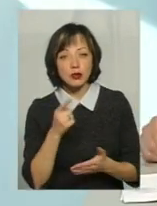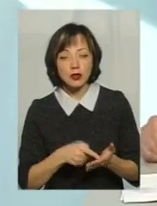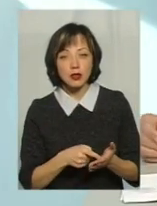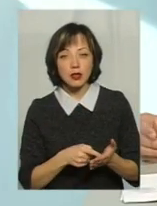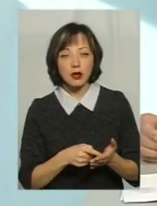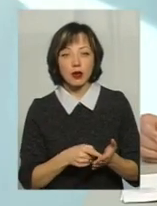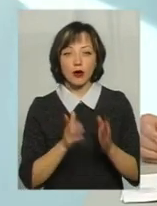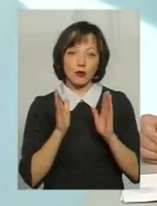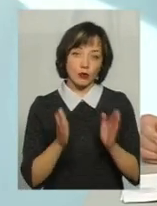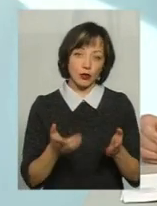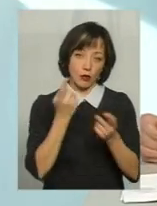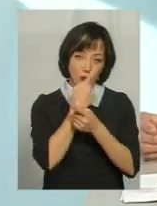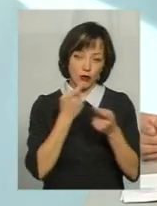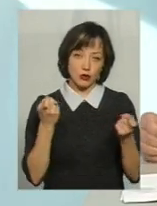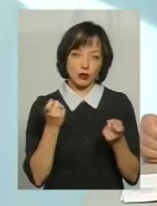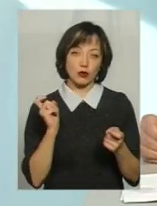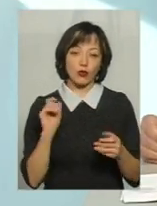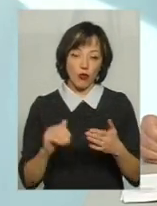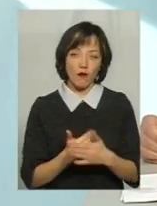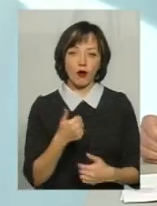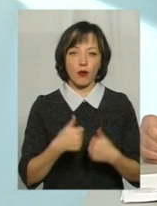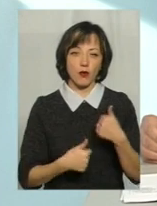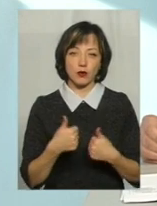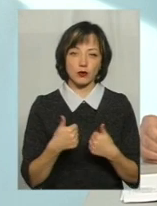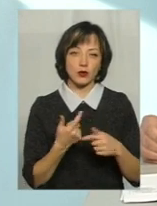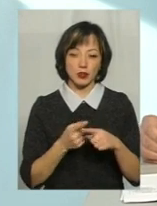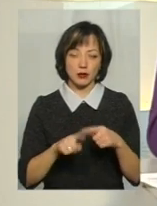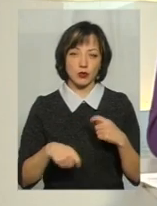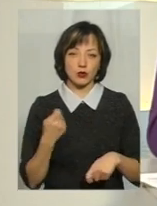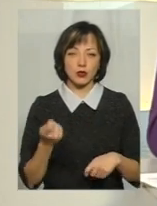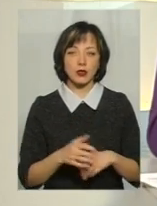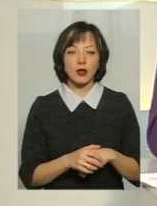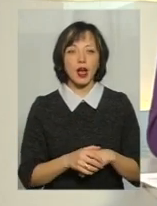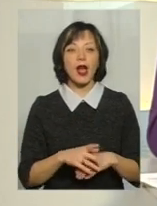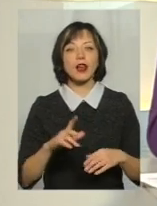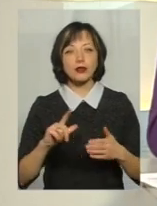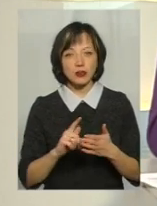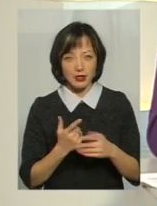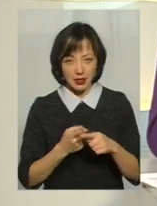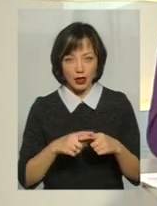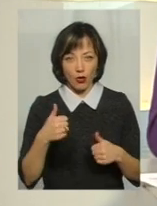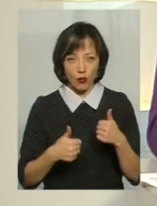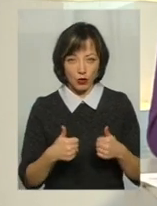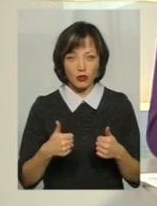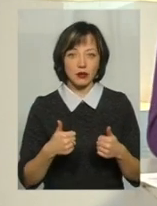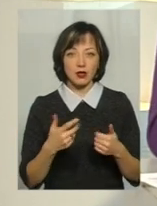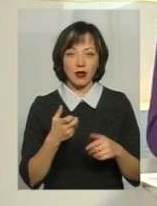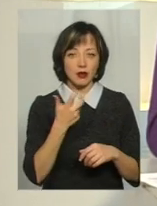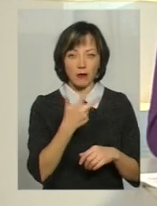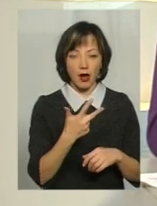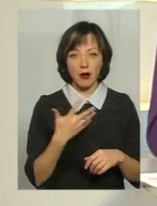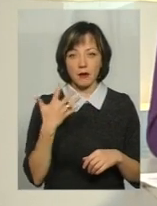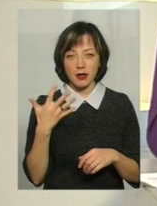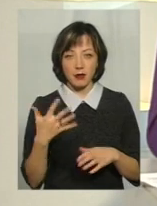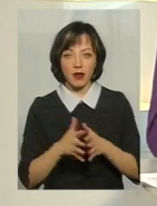то буде оголошений новий конкурс щодо цього маршруту. виходить на цей конкурс знову ФОП Марценюк зі своїми, там, вже не трима, п